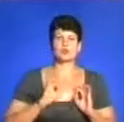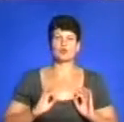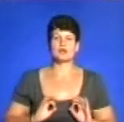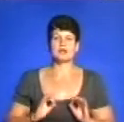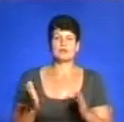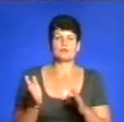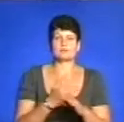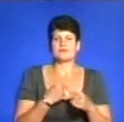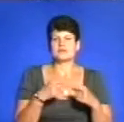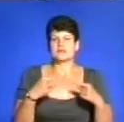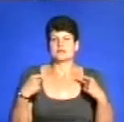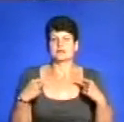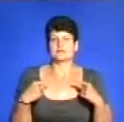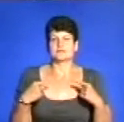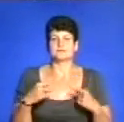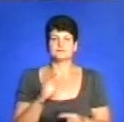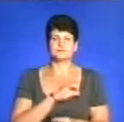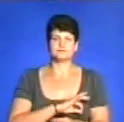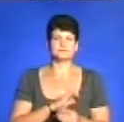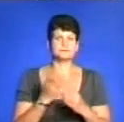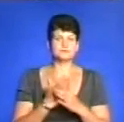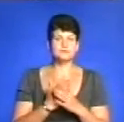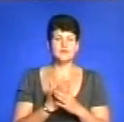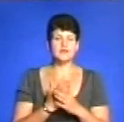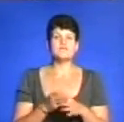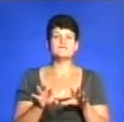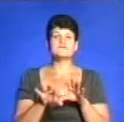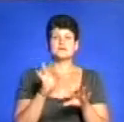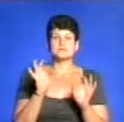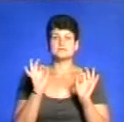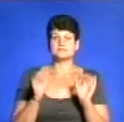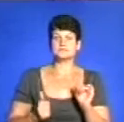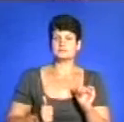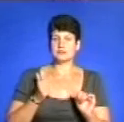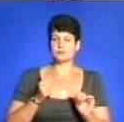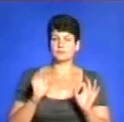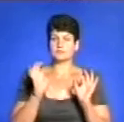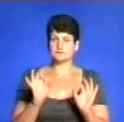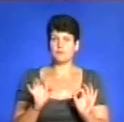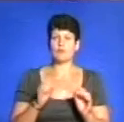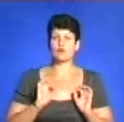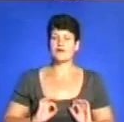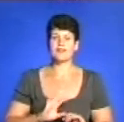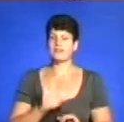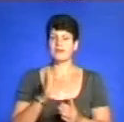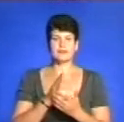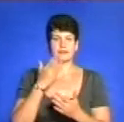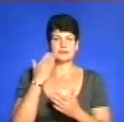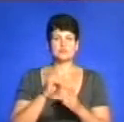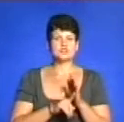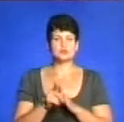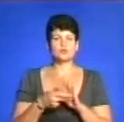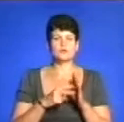їх усіх регалій. Як виявилось, обрати гідного прокурора не так вже й легко. За словами Юрія Луценка, спочатку